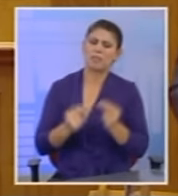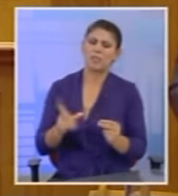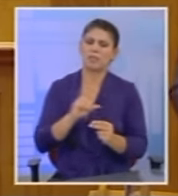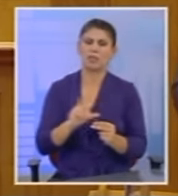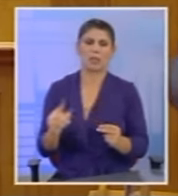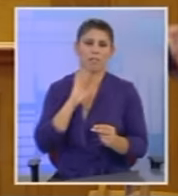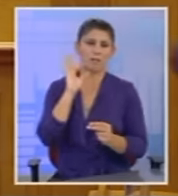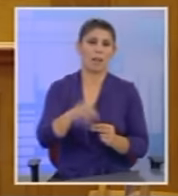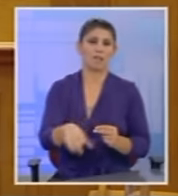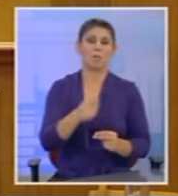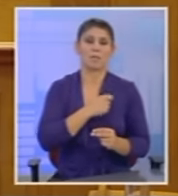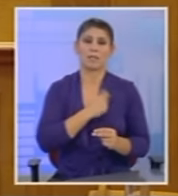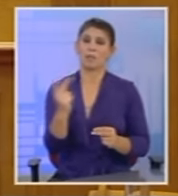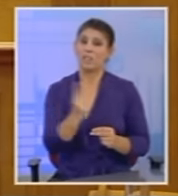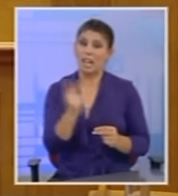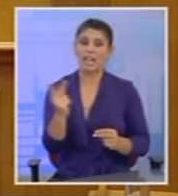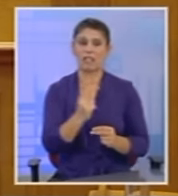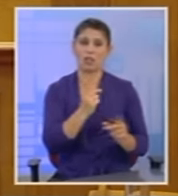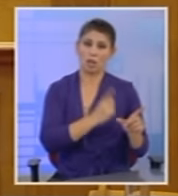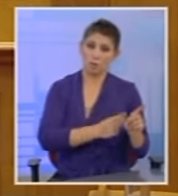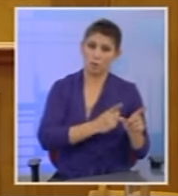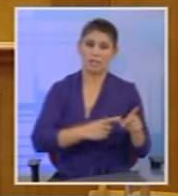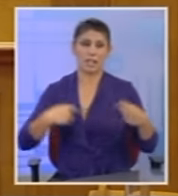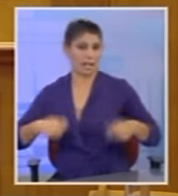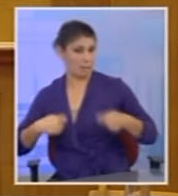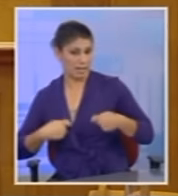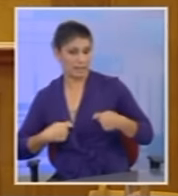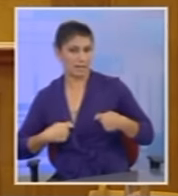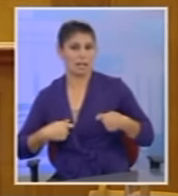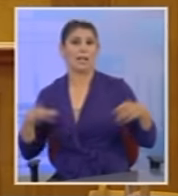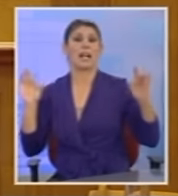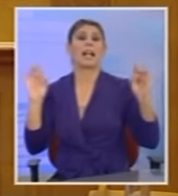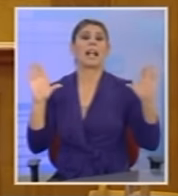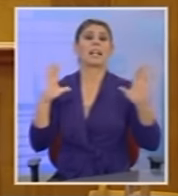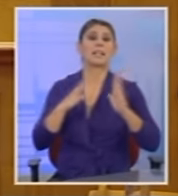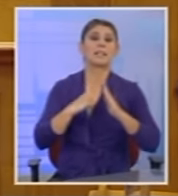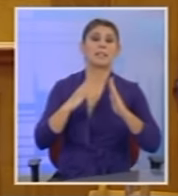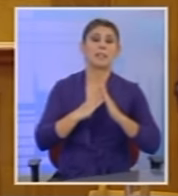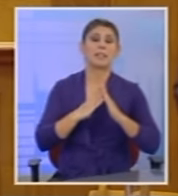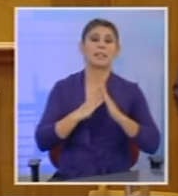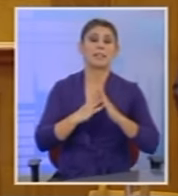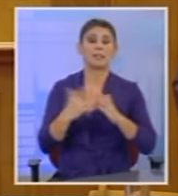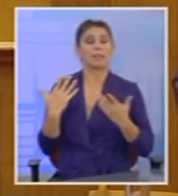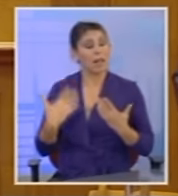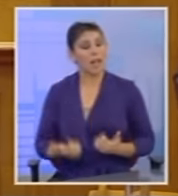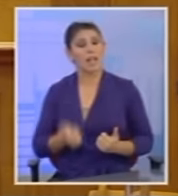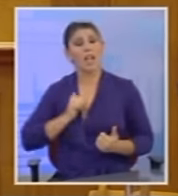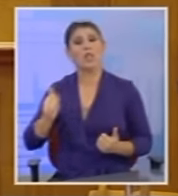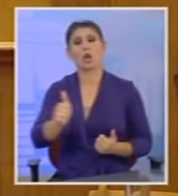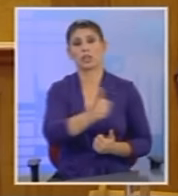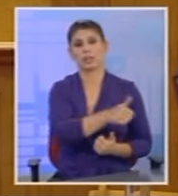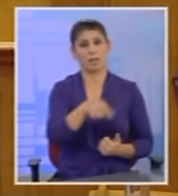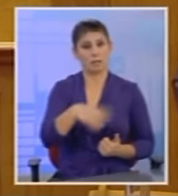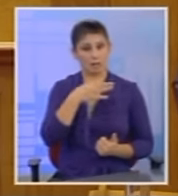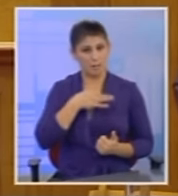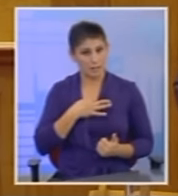σ' αυτό που πιστεύουν και οι δύο, και οι κομμουνιστές και οι καπιταλιστές, κανένα σπίτι στα χέρια ιδιοκτήτη. Και αυτά που μας είπε ο εισηγητής